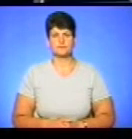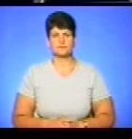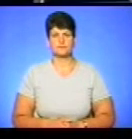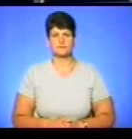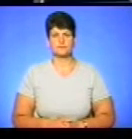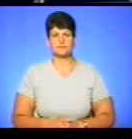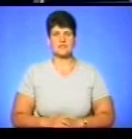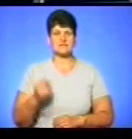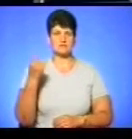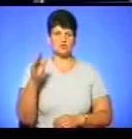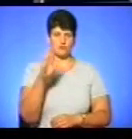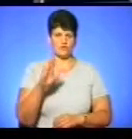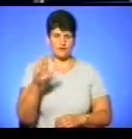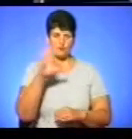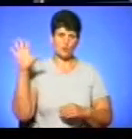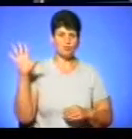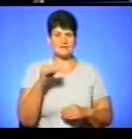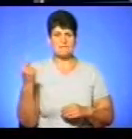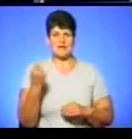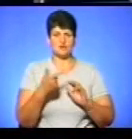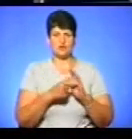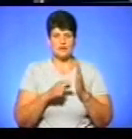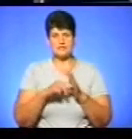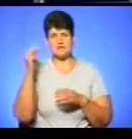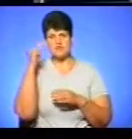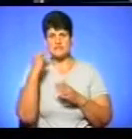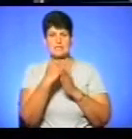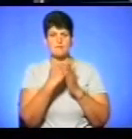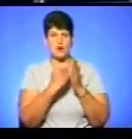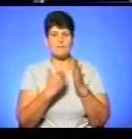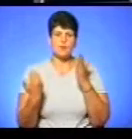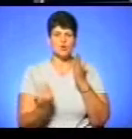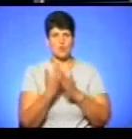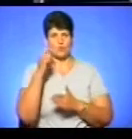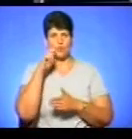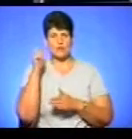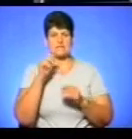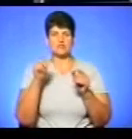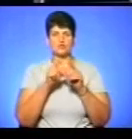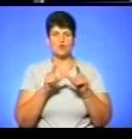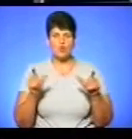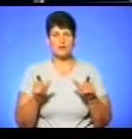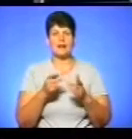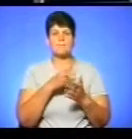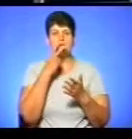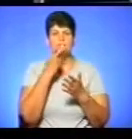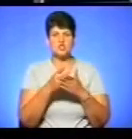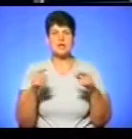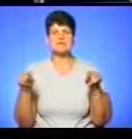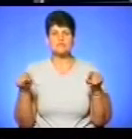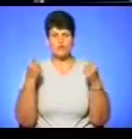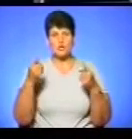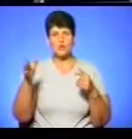З 1 вересня усі першокласники навчатимуться за програмою нової української школи, яка, зокрема, передбачає створення